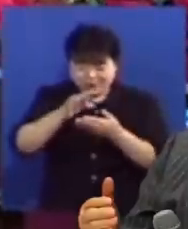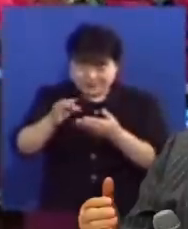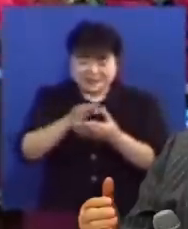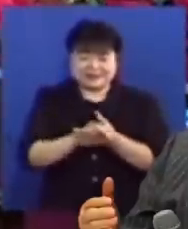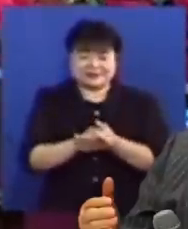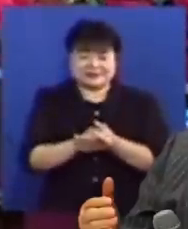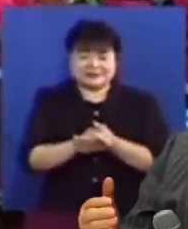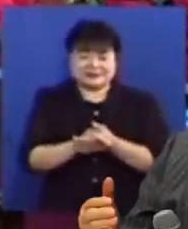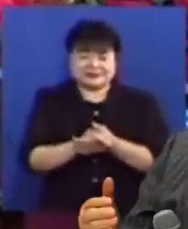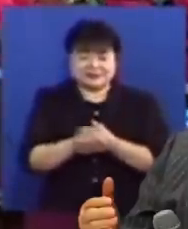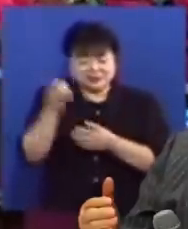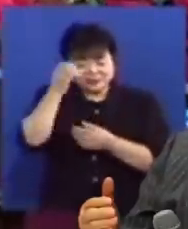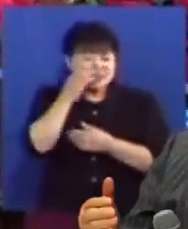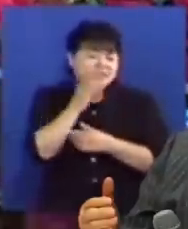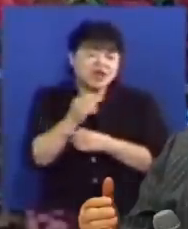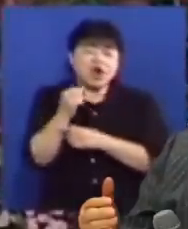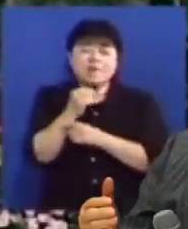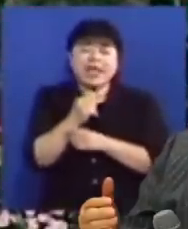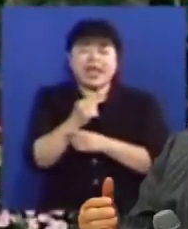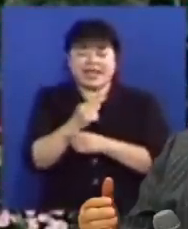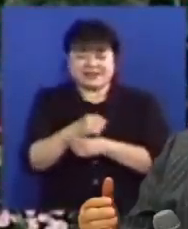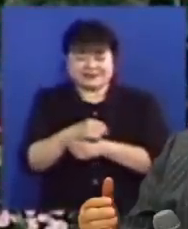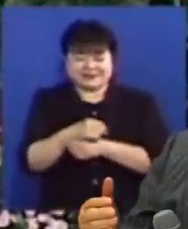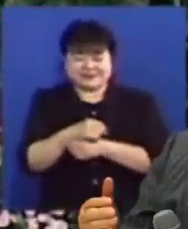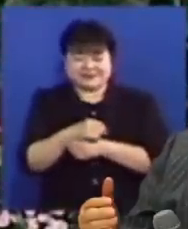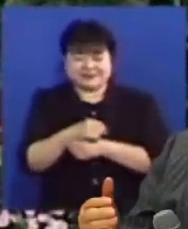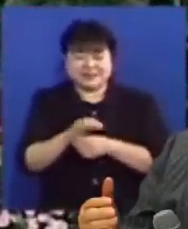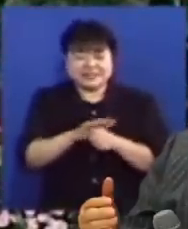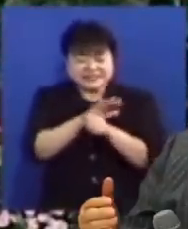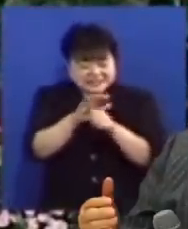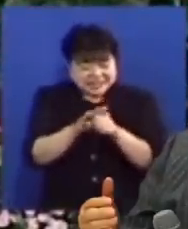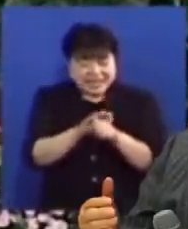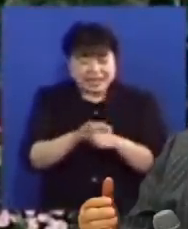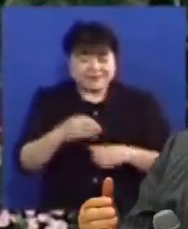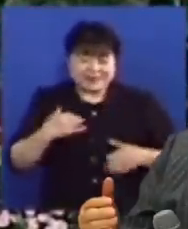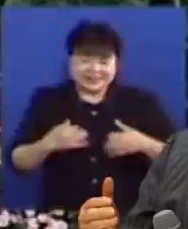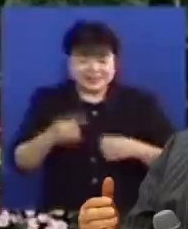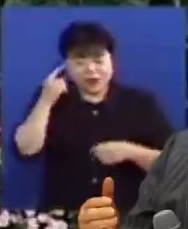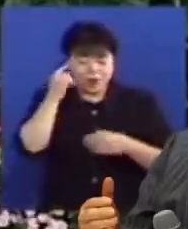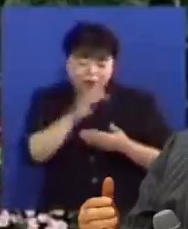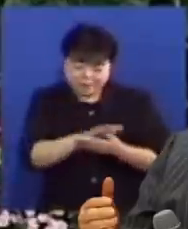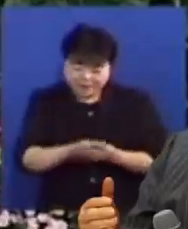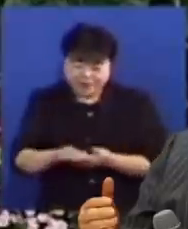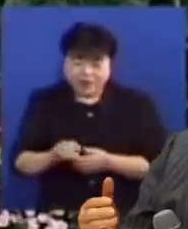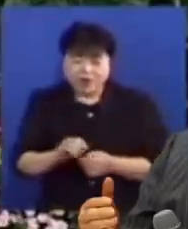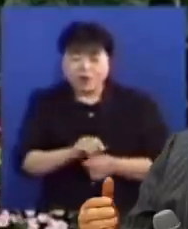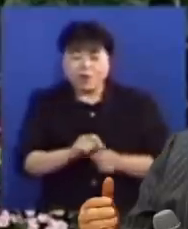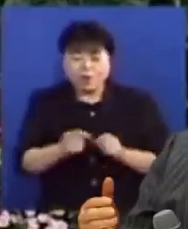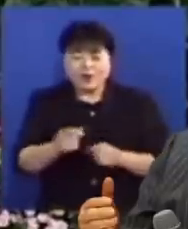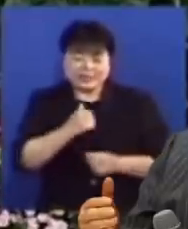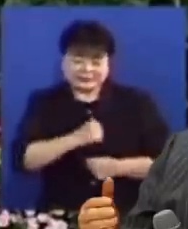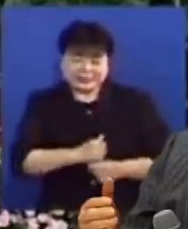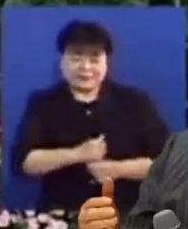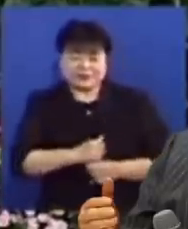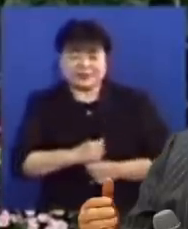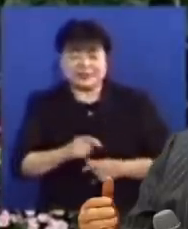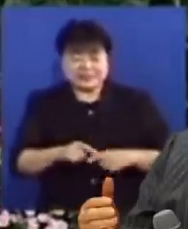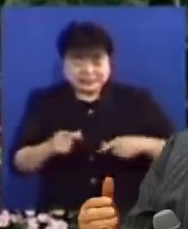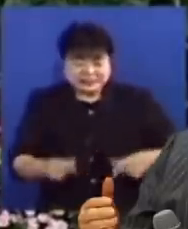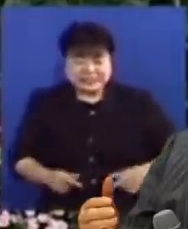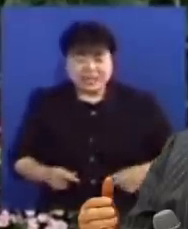그리고 성령의 열매 성령의 열매는 사랑과 희락과 화평과 오래참음과 자비와